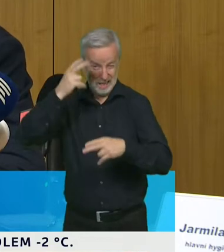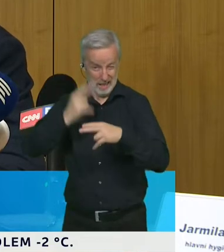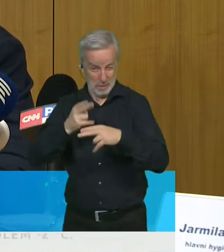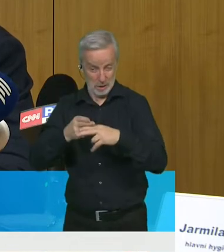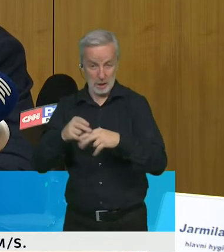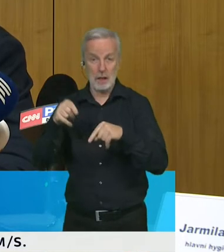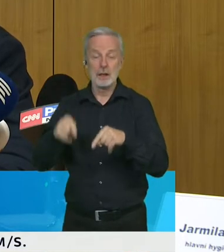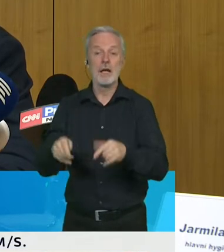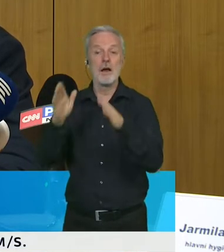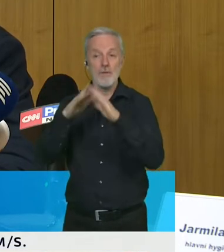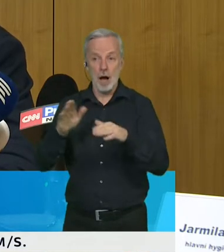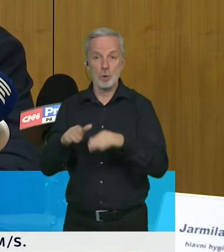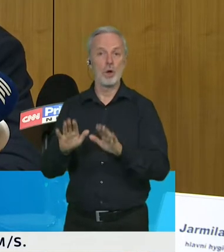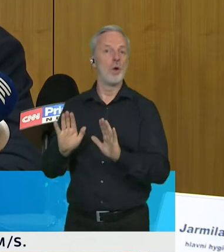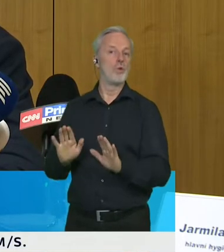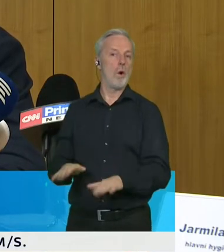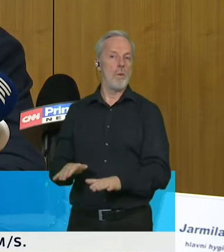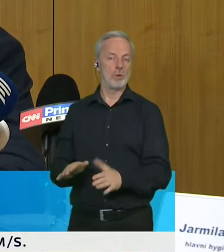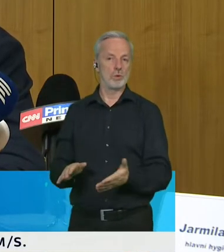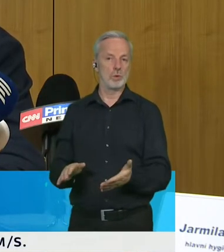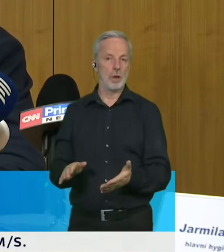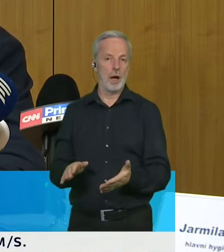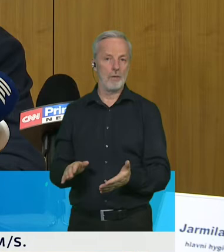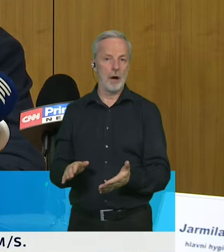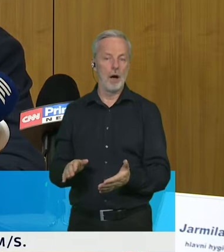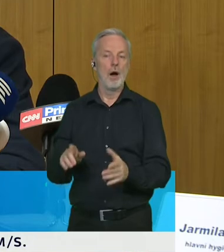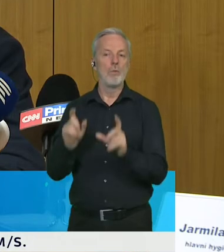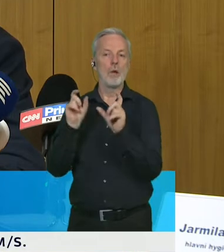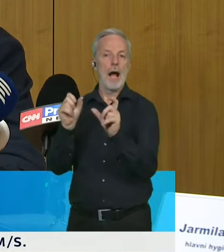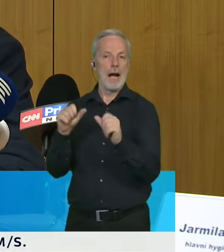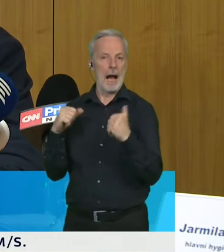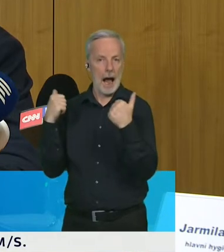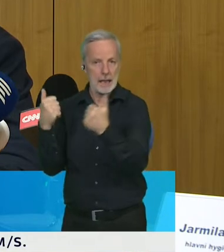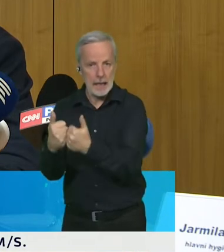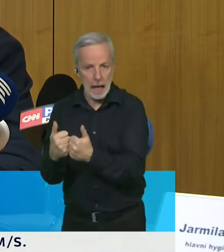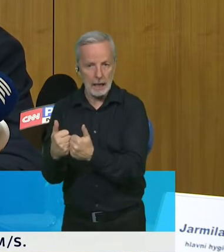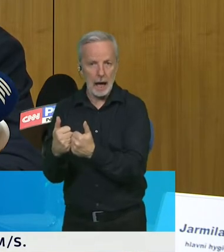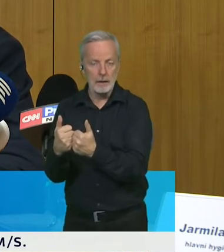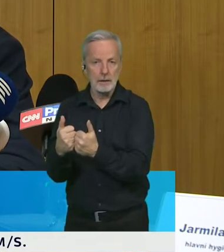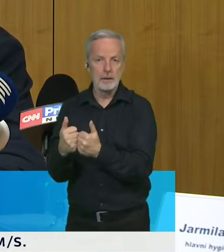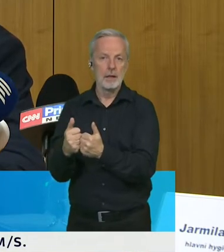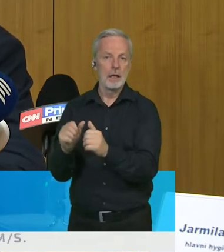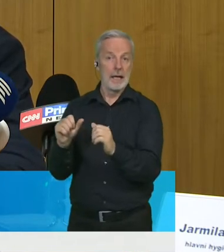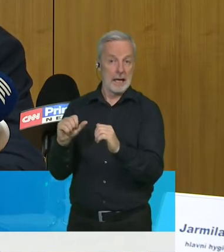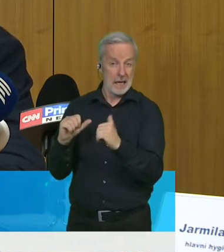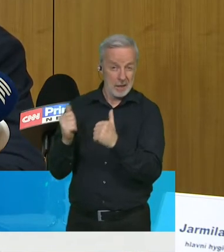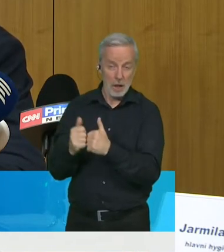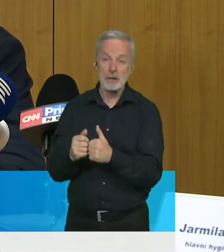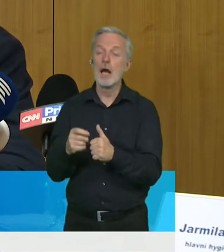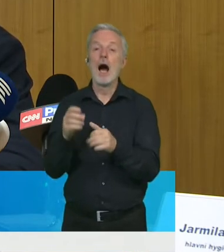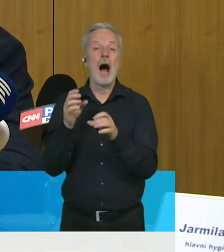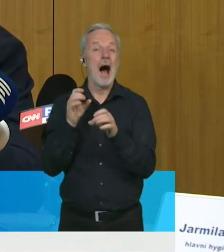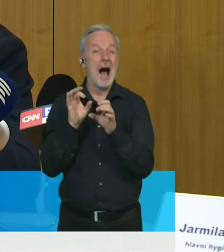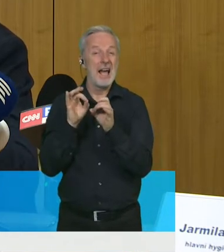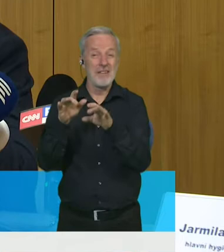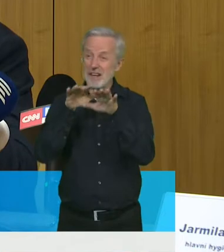čas zůstat doma, prožit si karanténu nebo izolaci a nepřenést nemoc